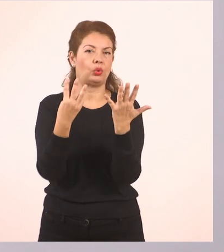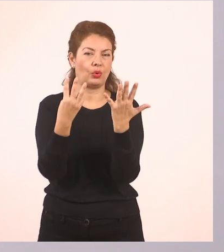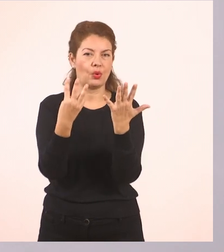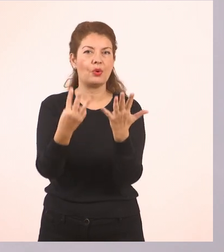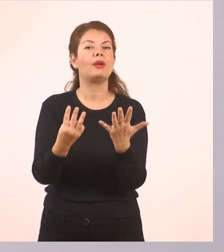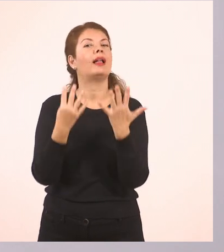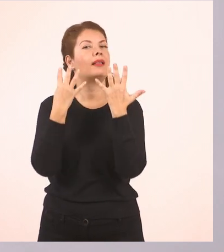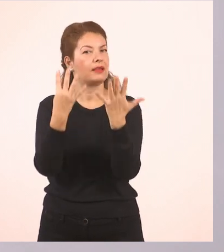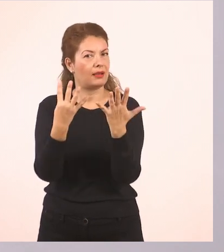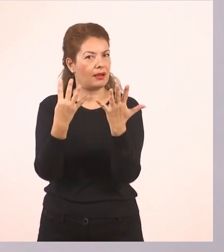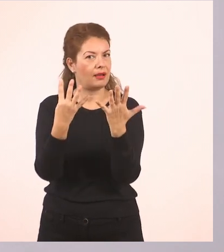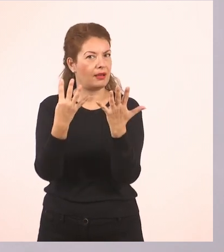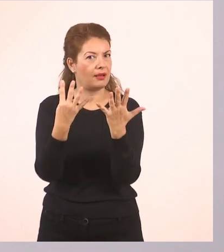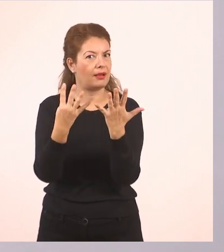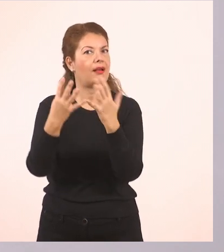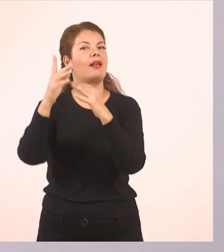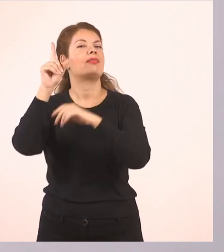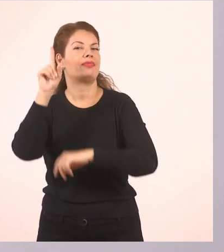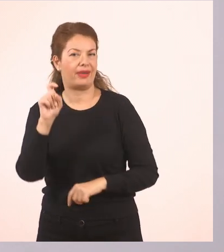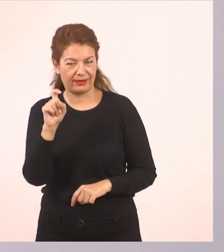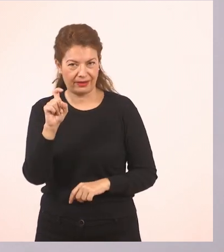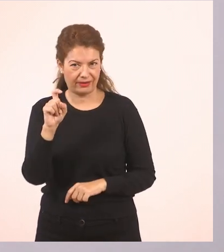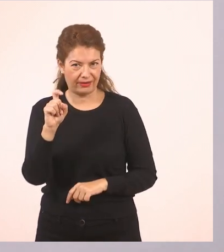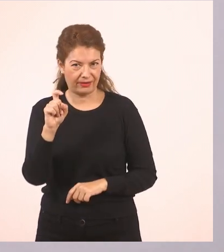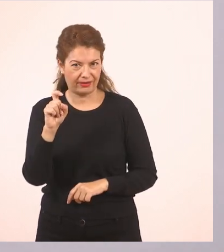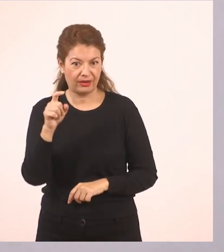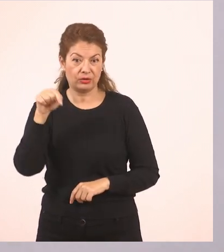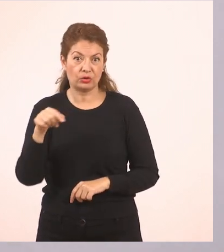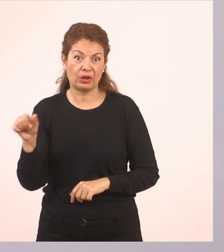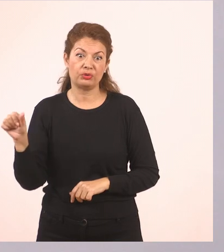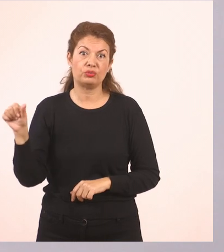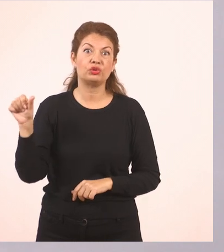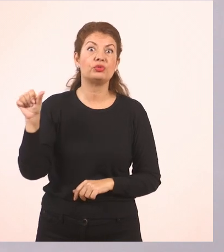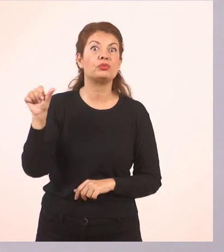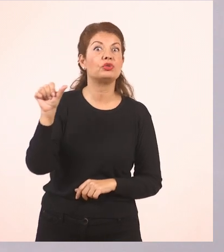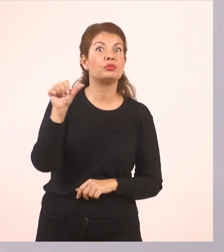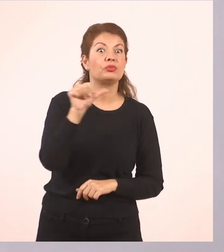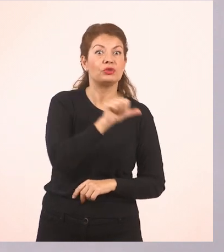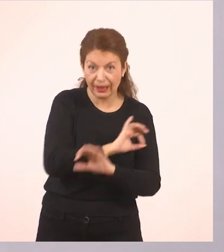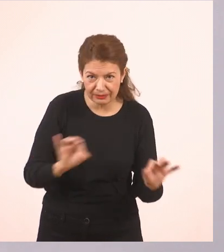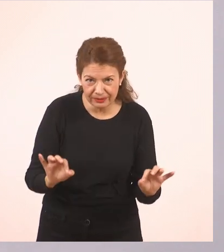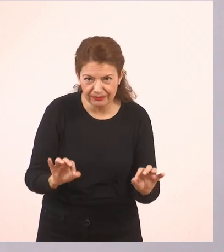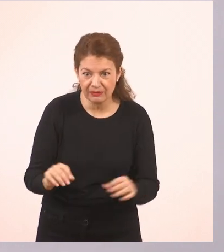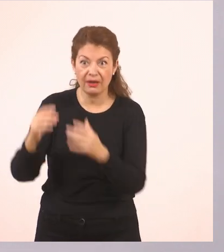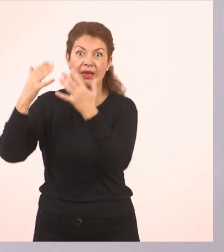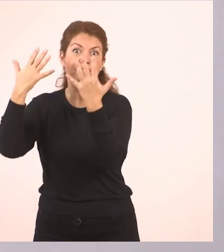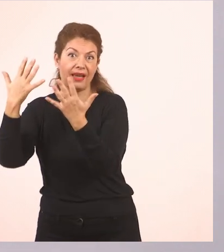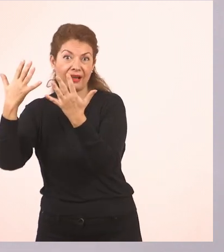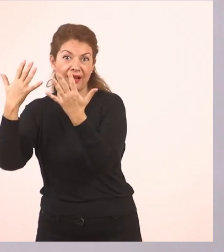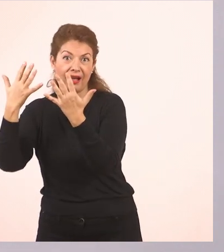9, 10. Και ανάποδα είσαι έτοιμος. 10,